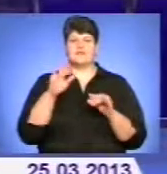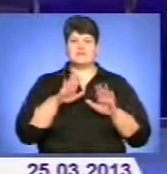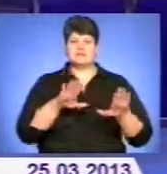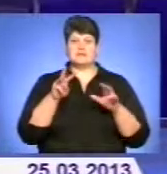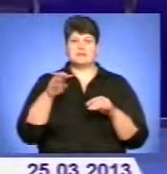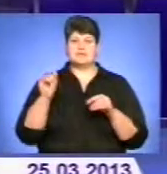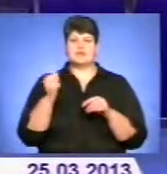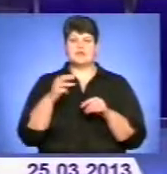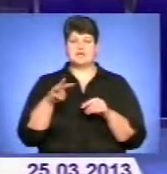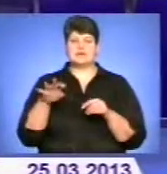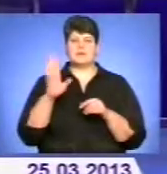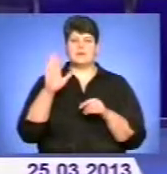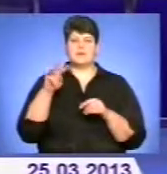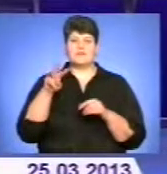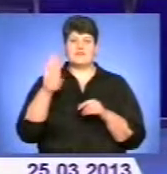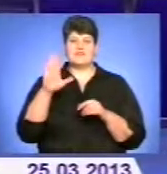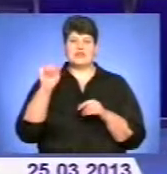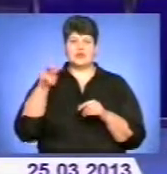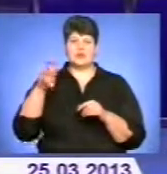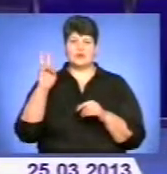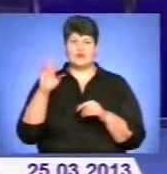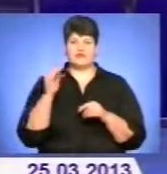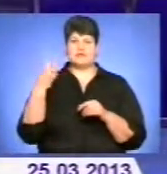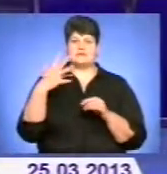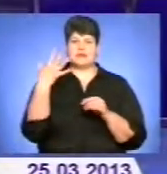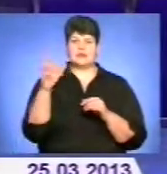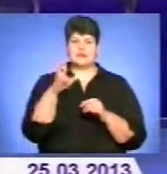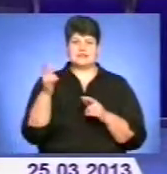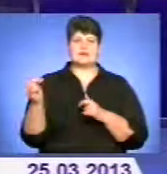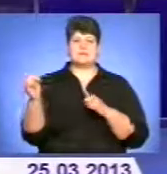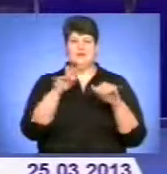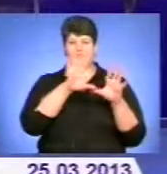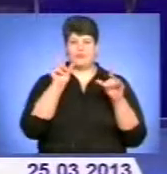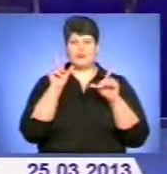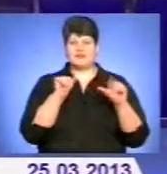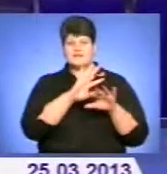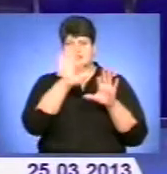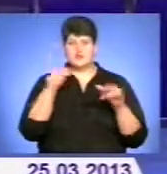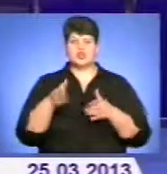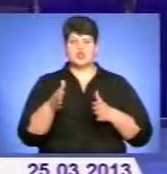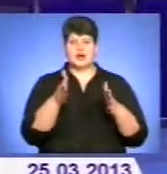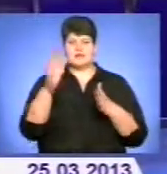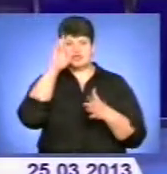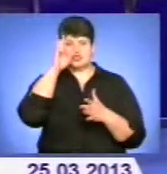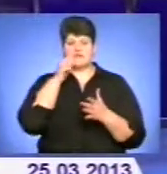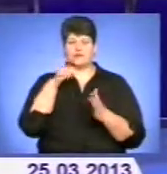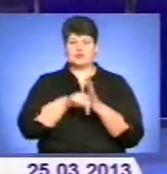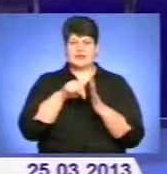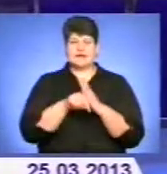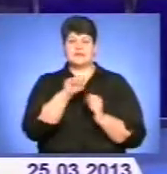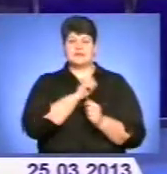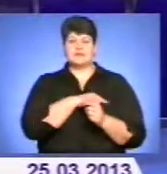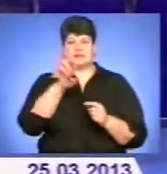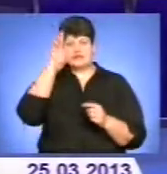Укравтодору, 25 березня забезпечено проїзд всіма автошляхами державного значення. Силами Державної